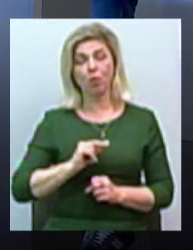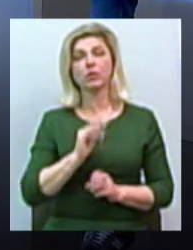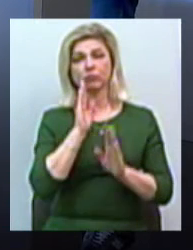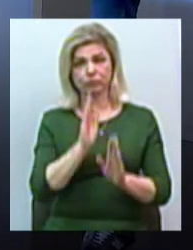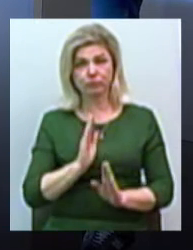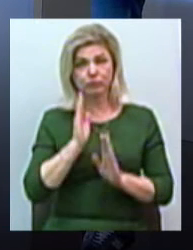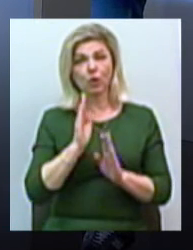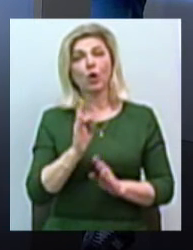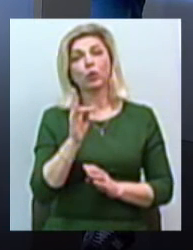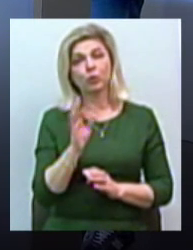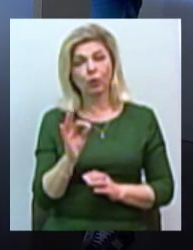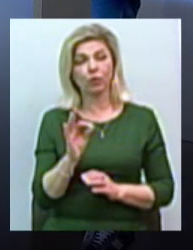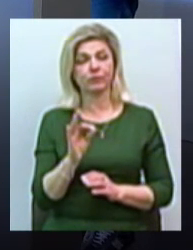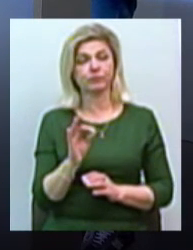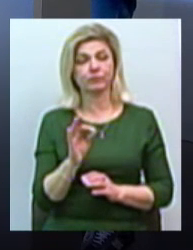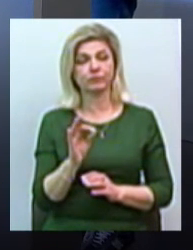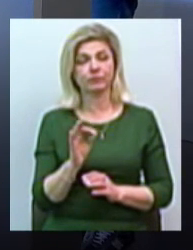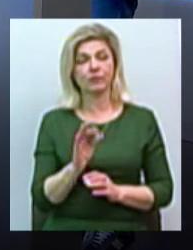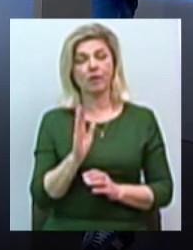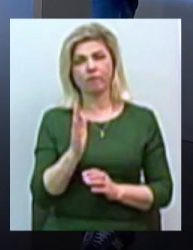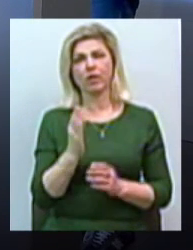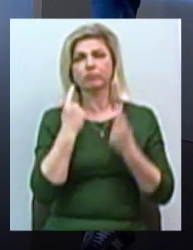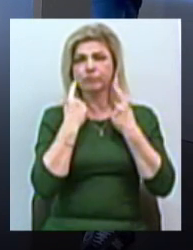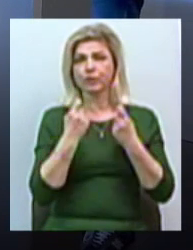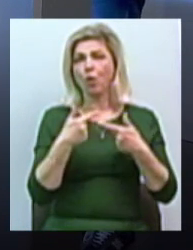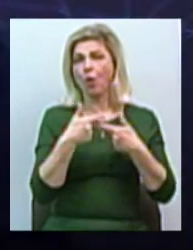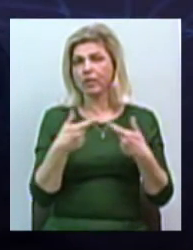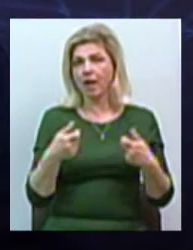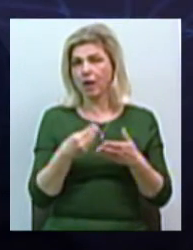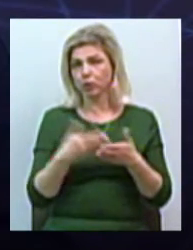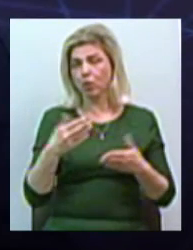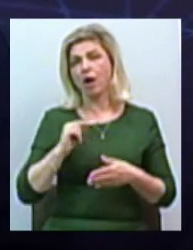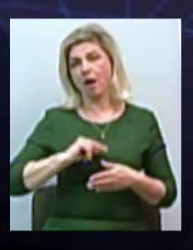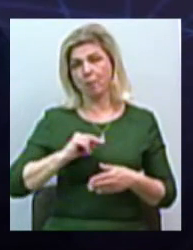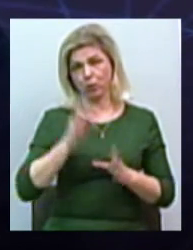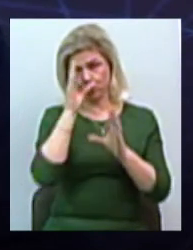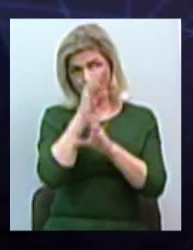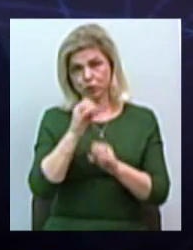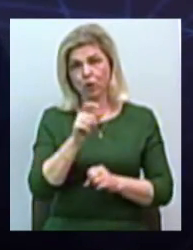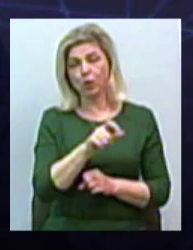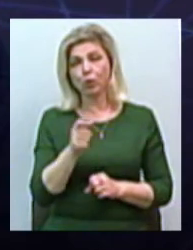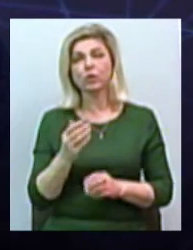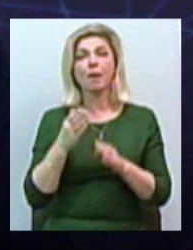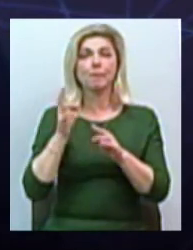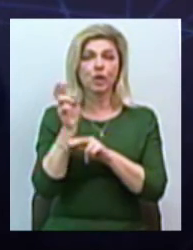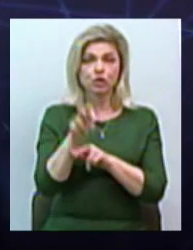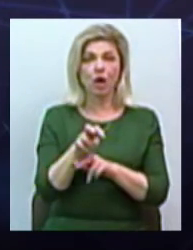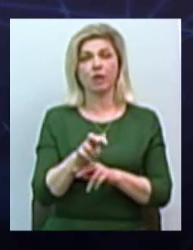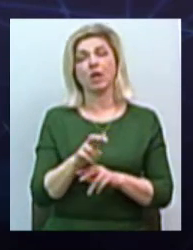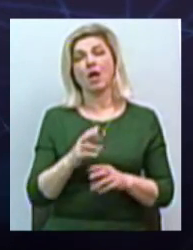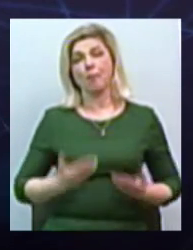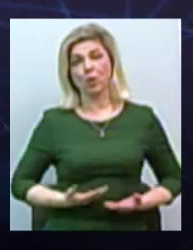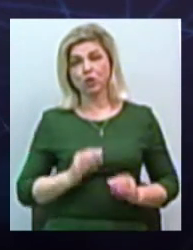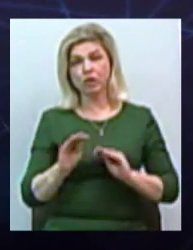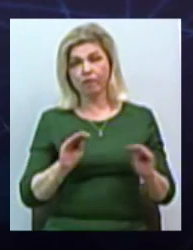сутки, але в шнебельних отелях вона працюється в основному ночі. Тобто люди приїжджають, розміщаються, платять опять